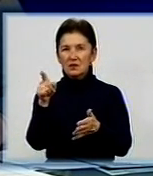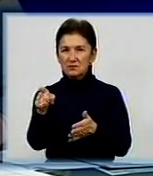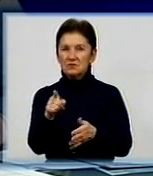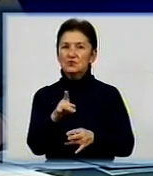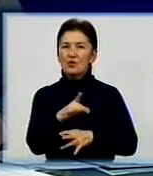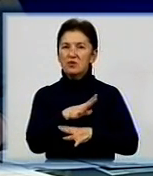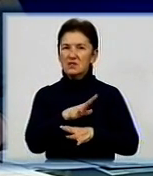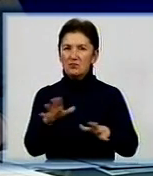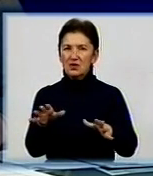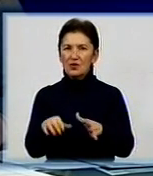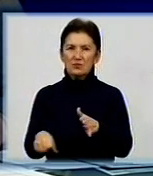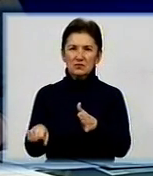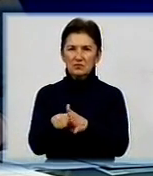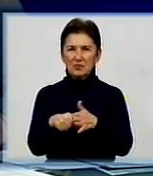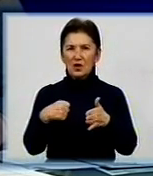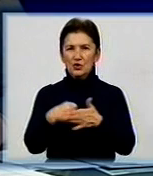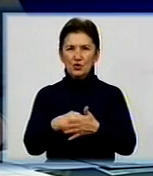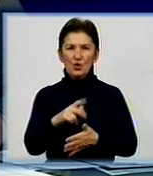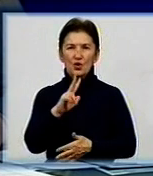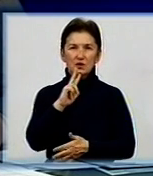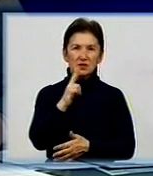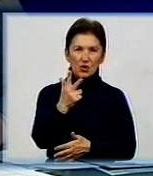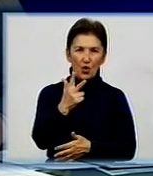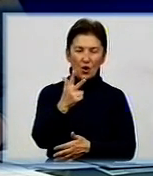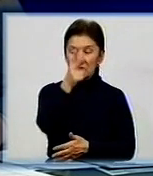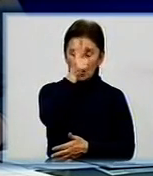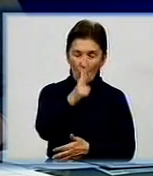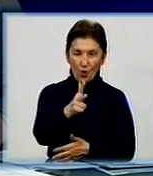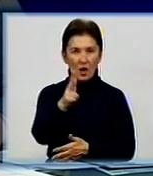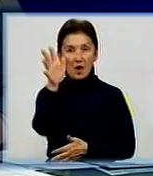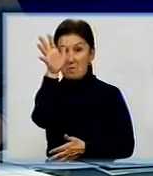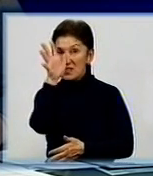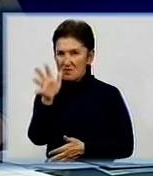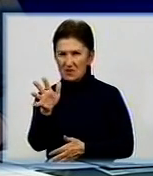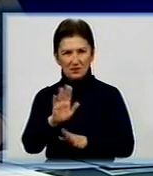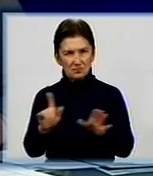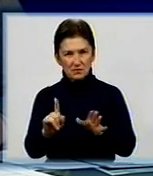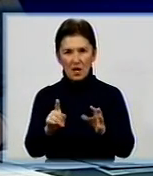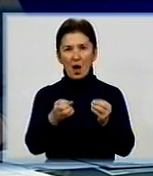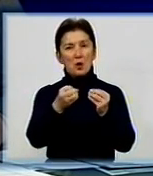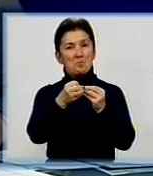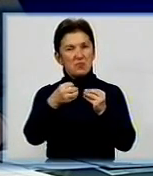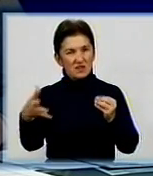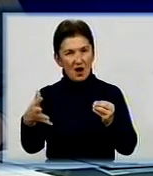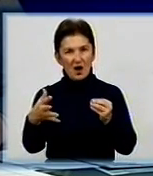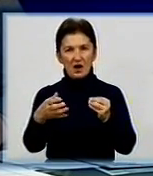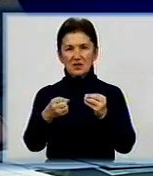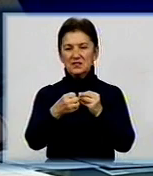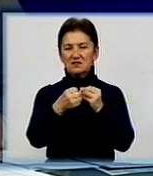було завито віком до 3-5 місяців, а було забито у 15-16-18